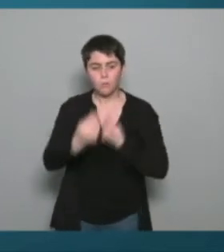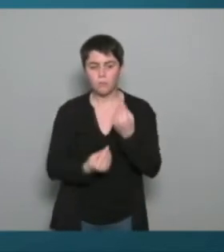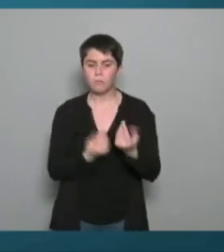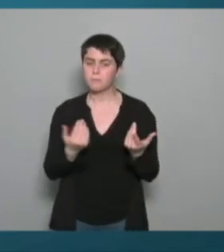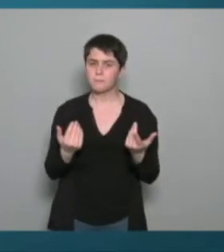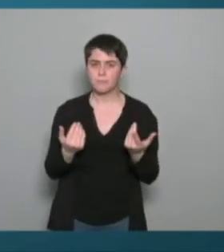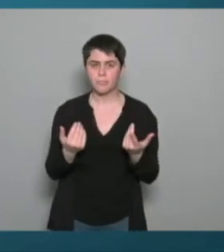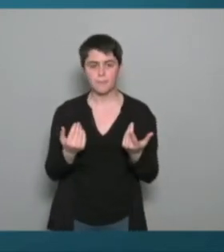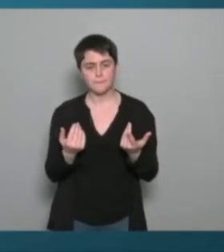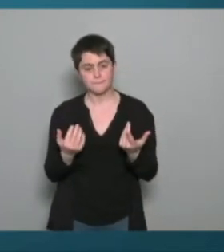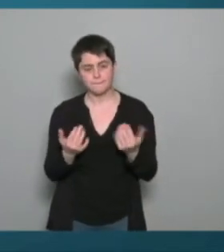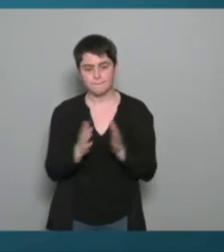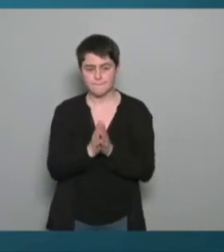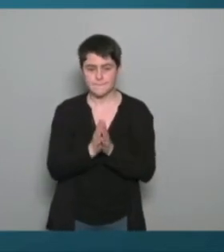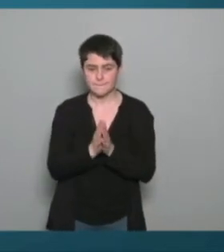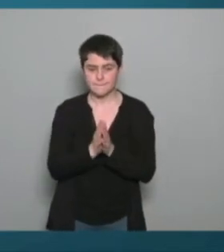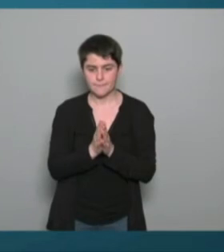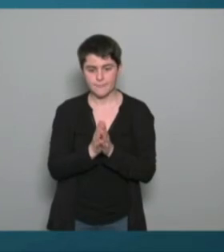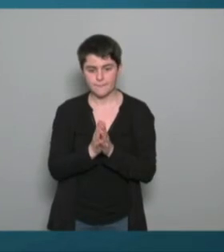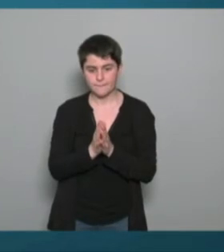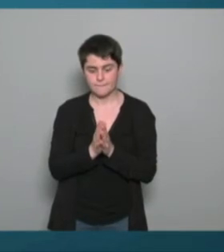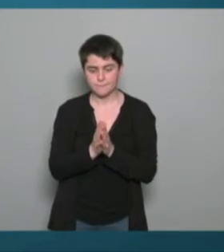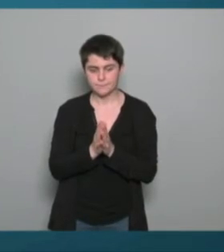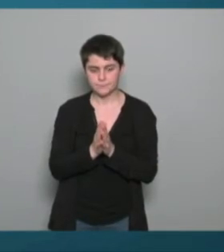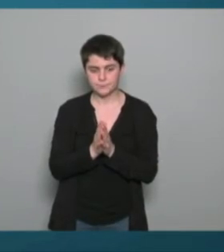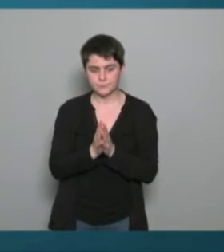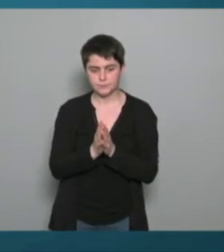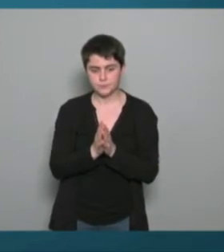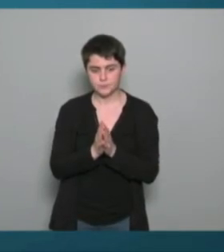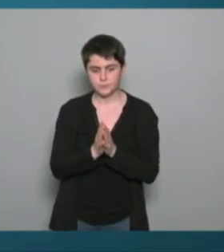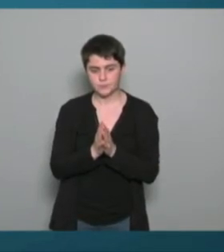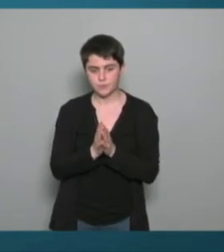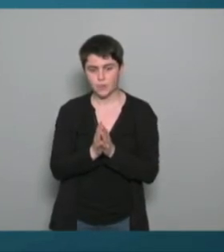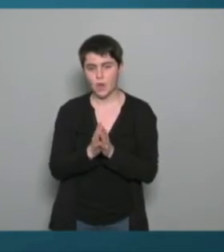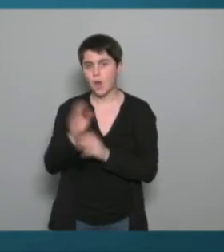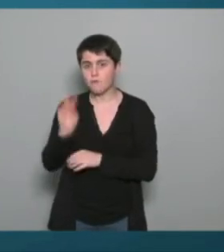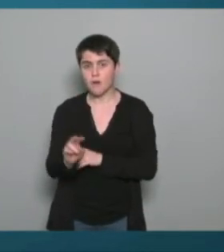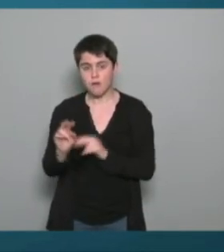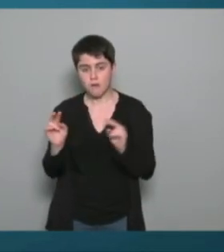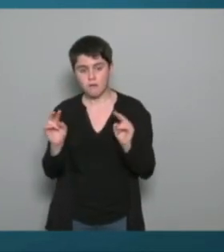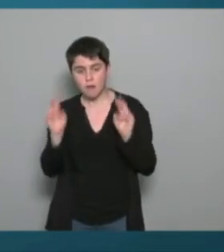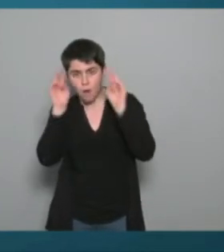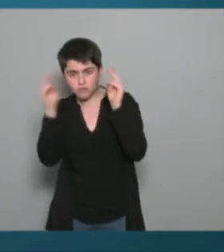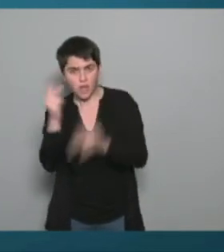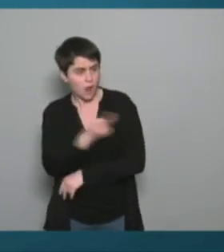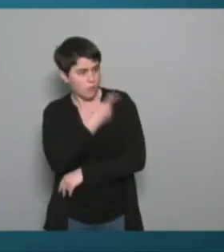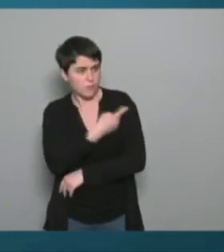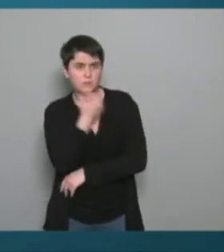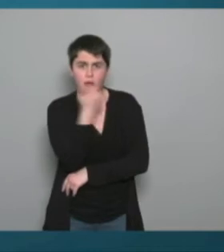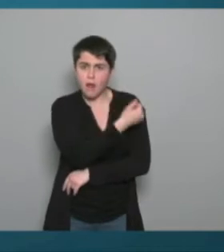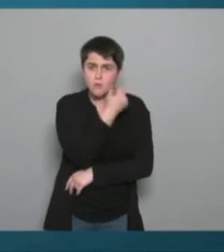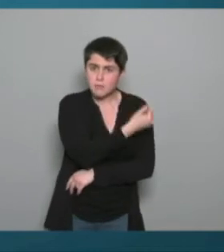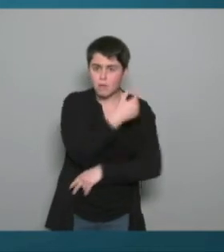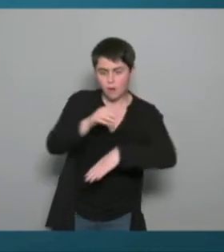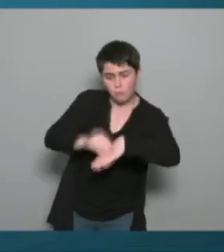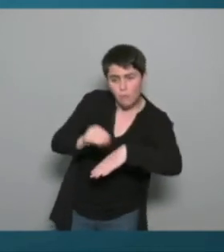le patient ou'usager vers une activité même de marche plus souple ou autre etc. compte tenu de ces